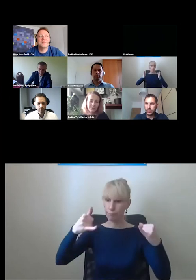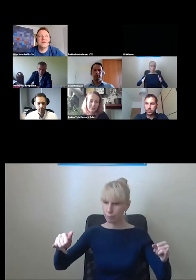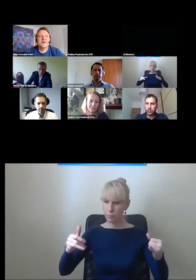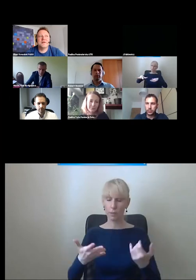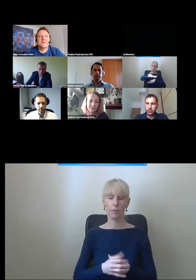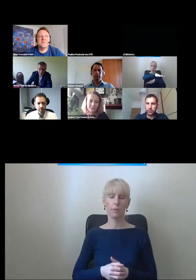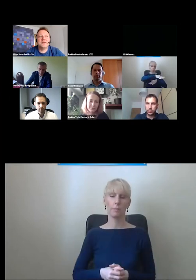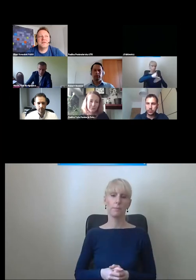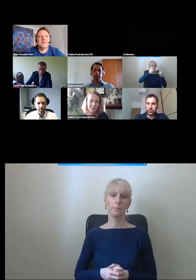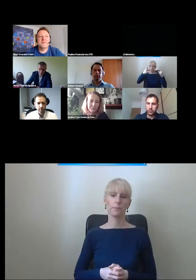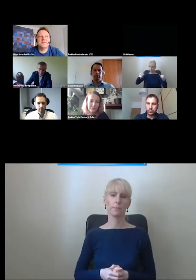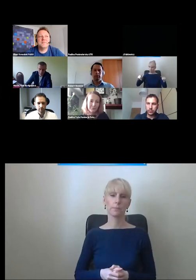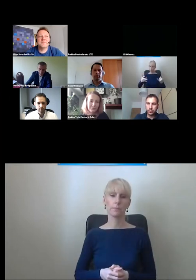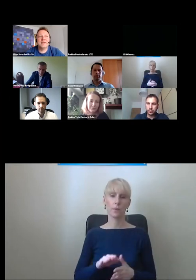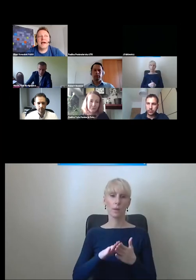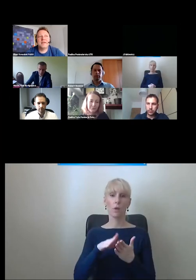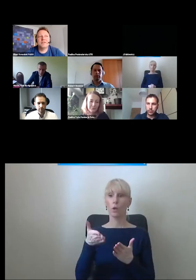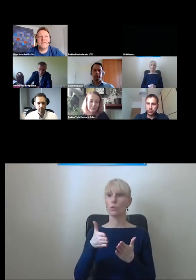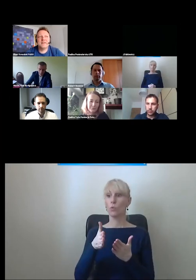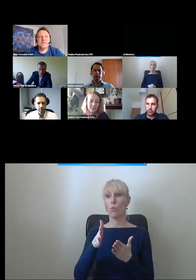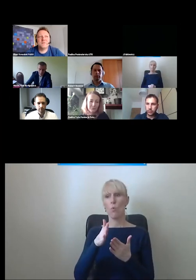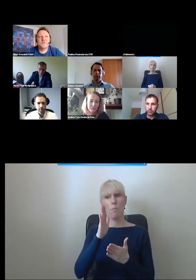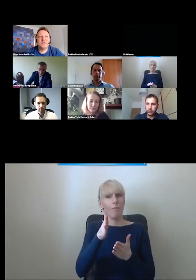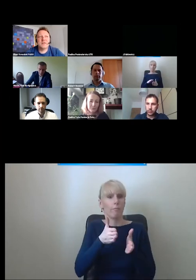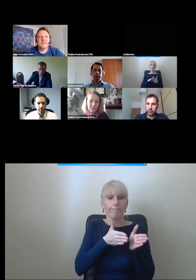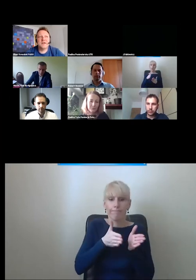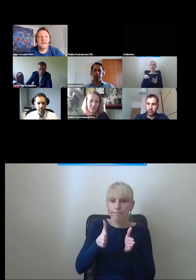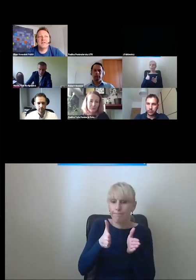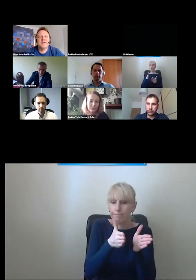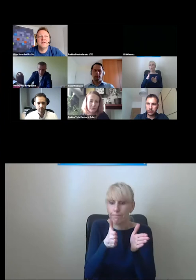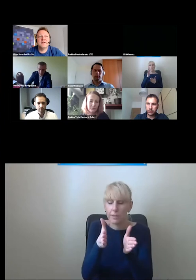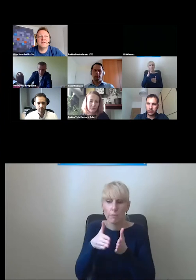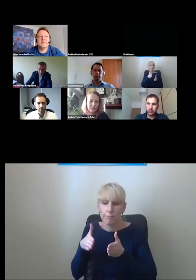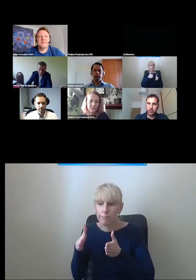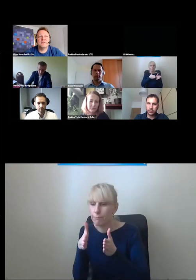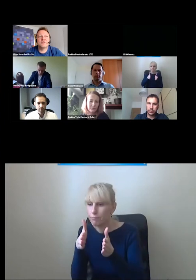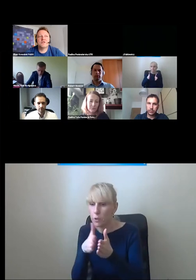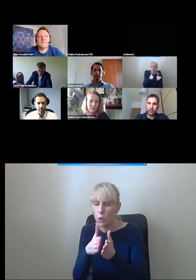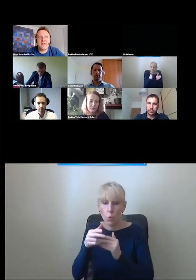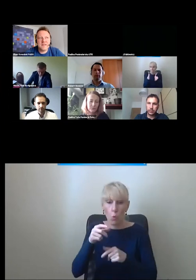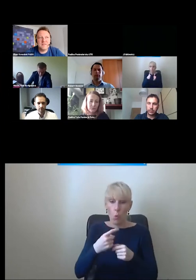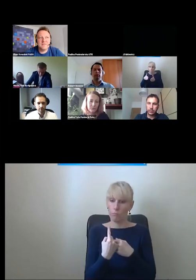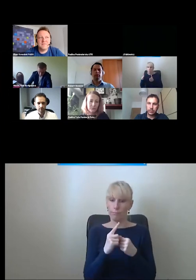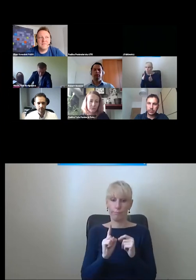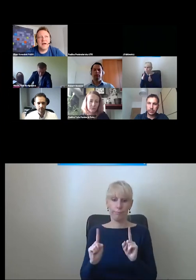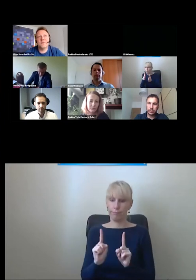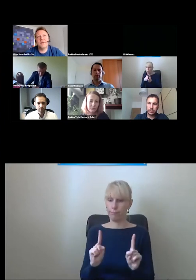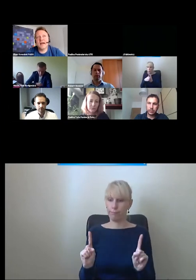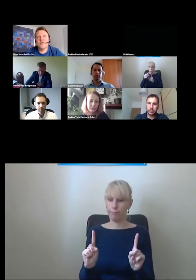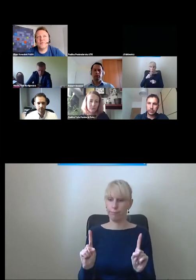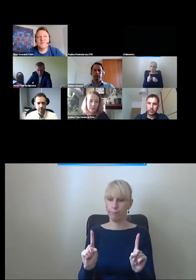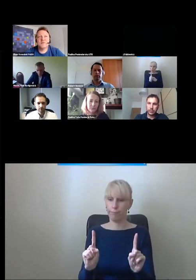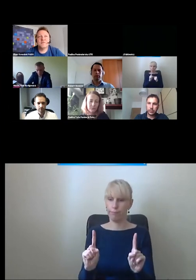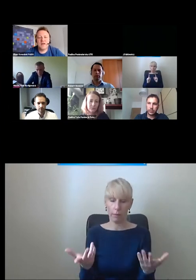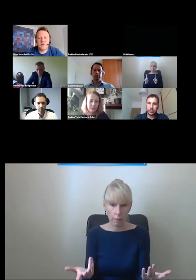mieli jakieś trasy do poruszania się, to czy wtedy, albo